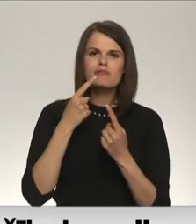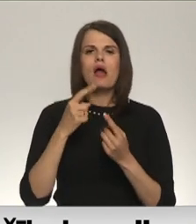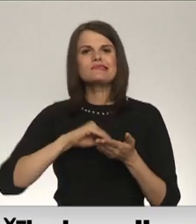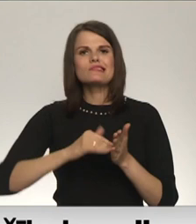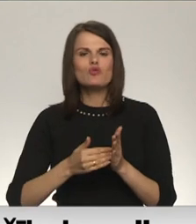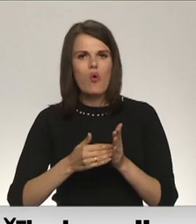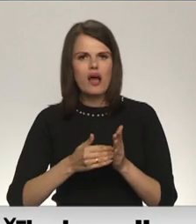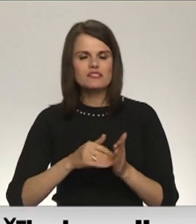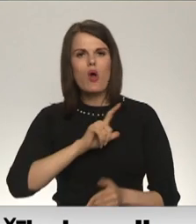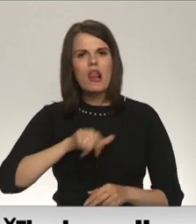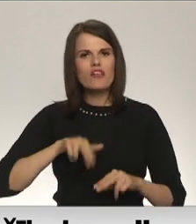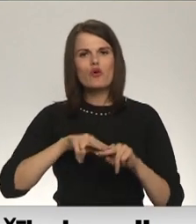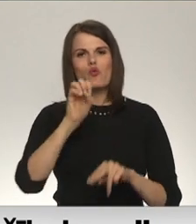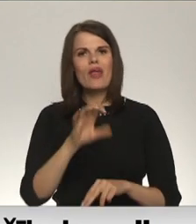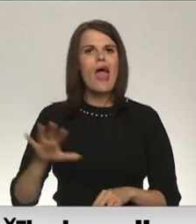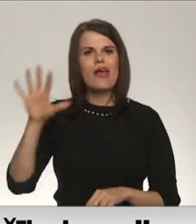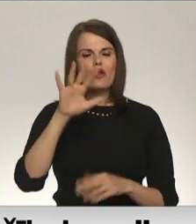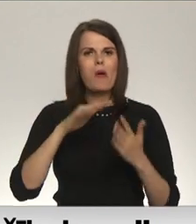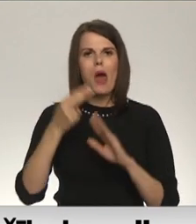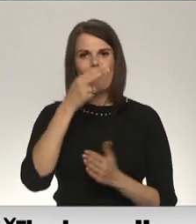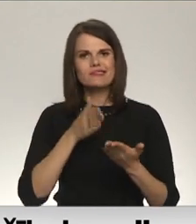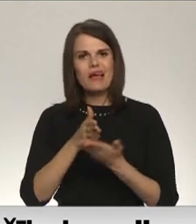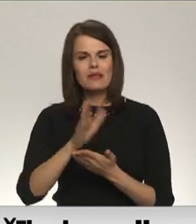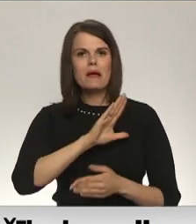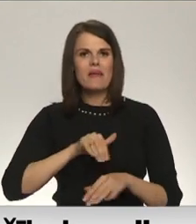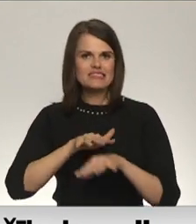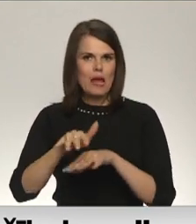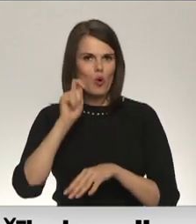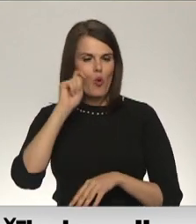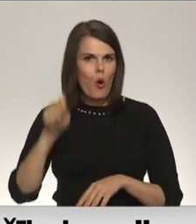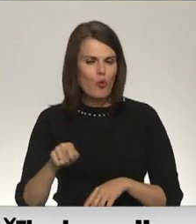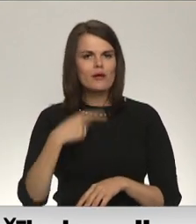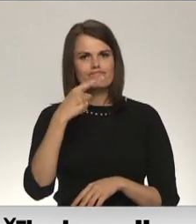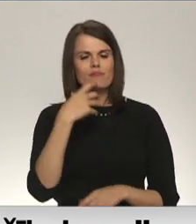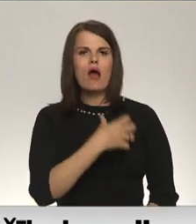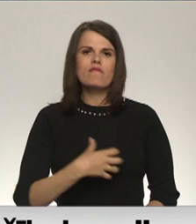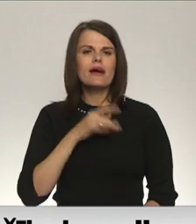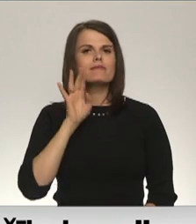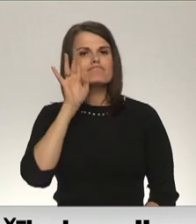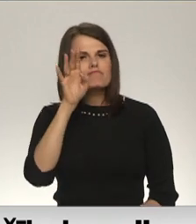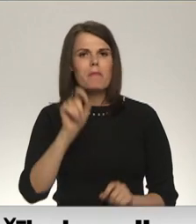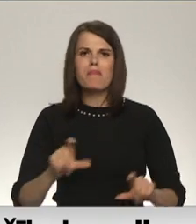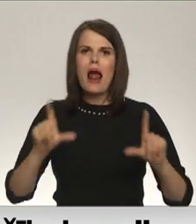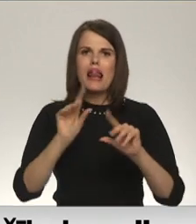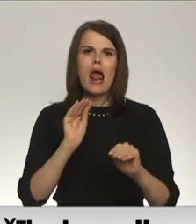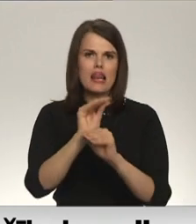Eiropā pēc Krievijas iebrukuma Ukrainā. Vojcehovskis atzina, ka nākotnē būtu jāpalielina atbalsts lauksaimniekiem.